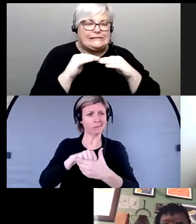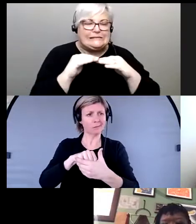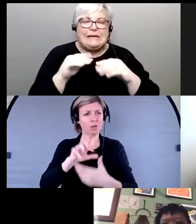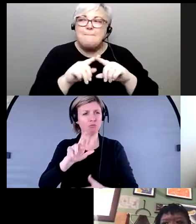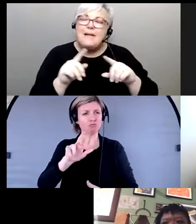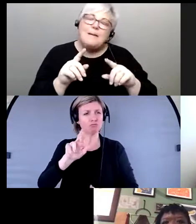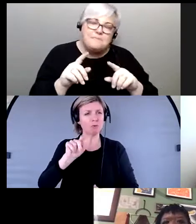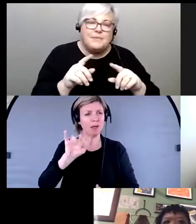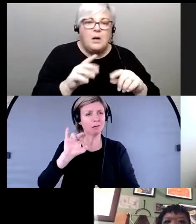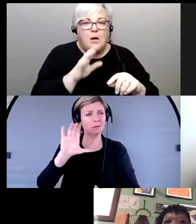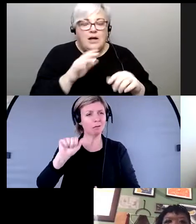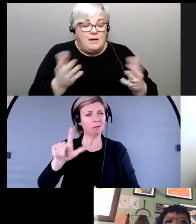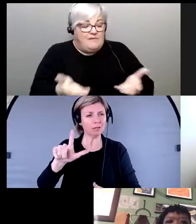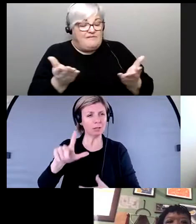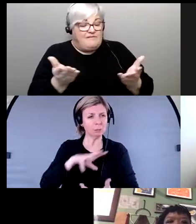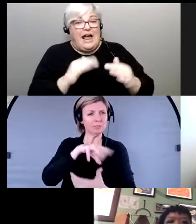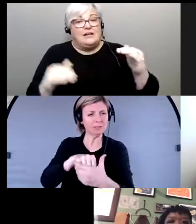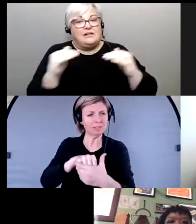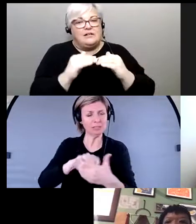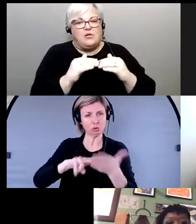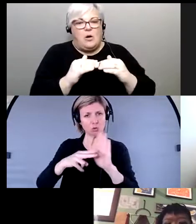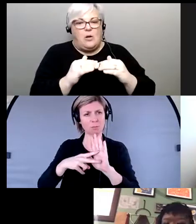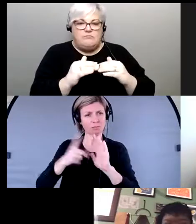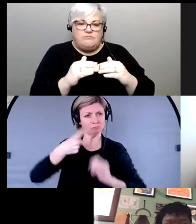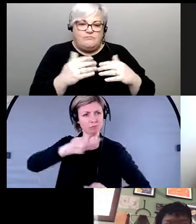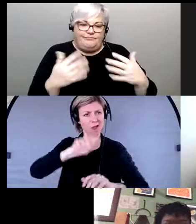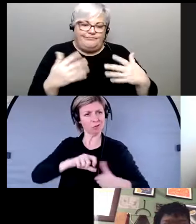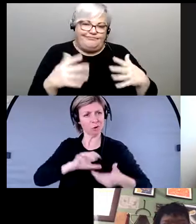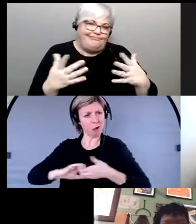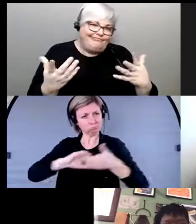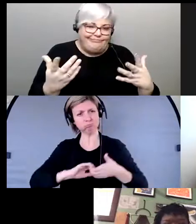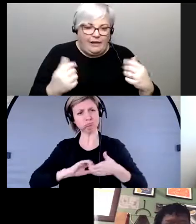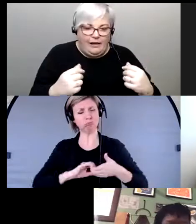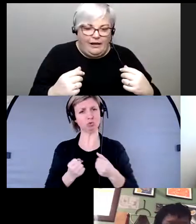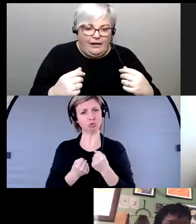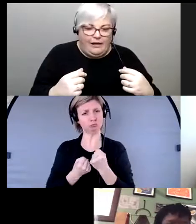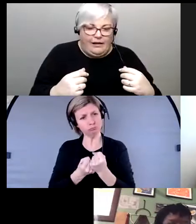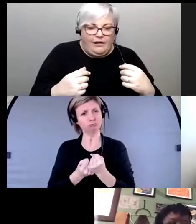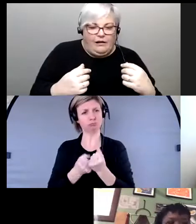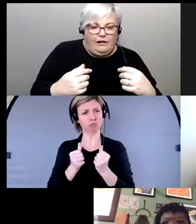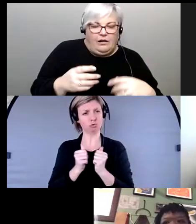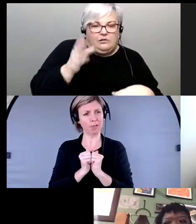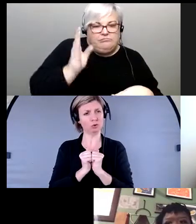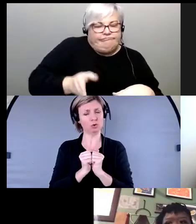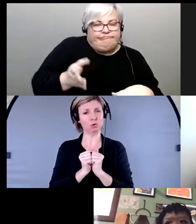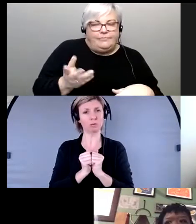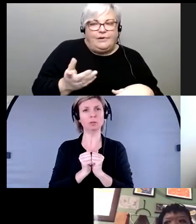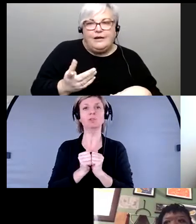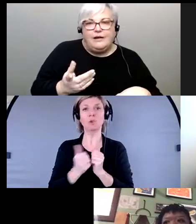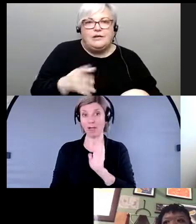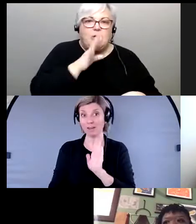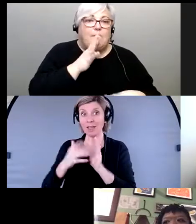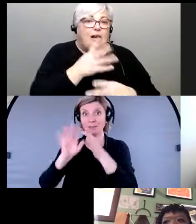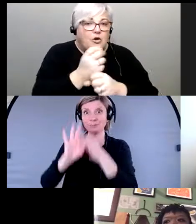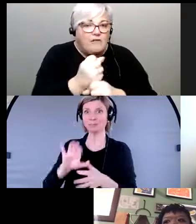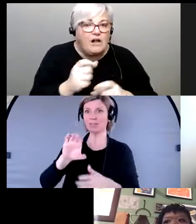qu'on parle mais on parle ici de l'inclusion radicale c'est-à-dire que bon pour revenir un peu à ce qu'on parlait on parlait de la confiance on parlait de